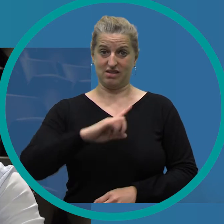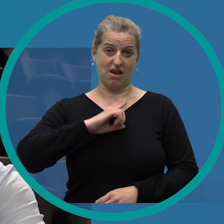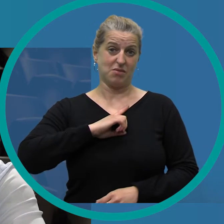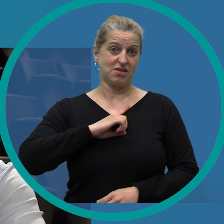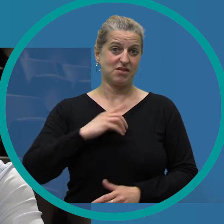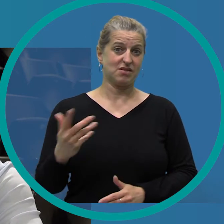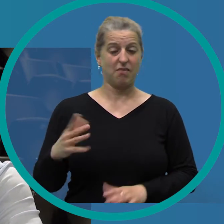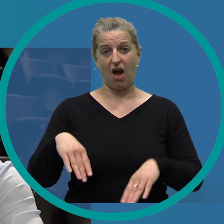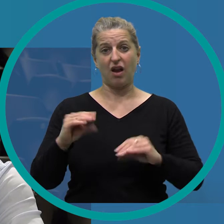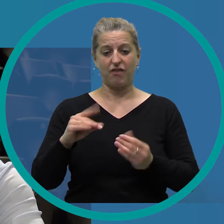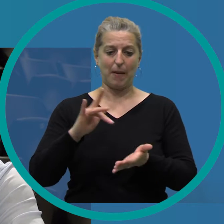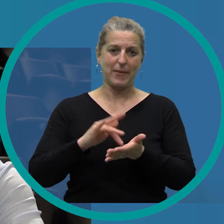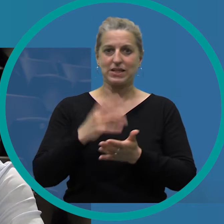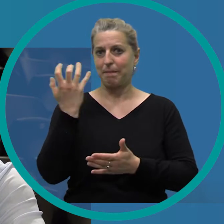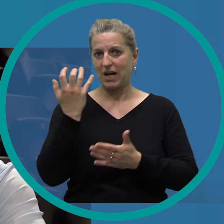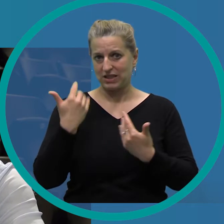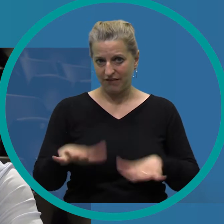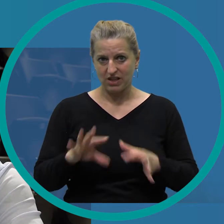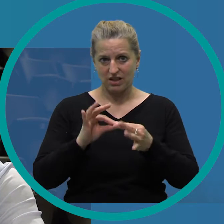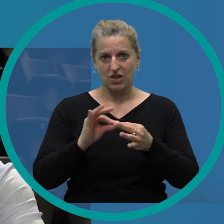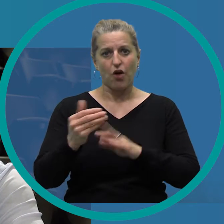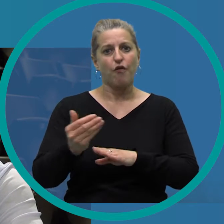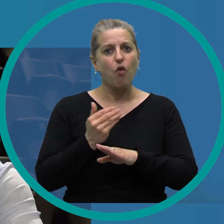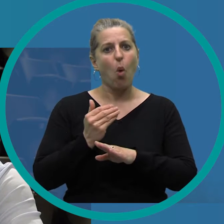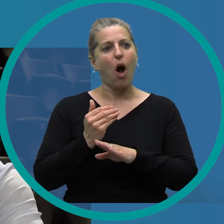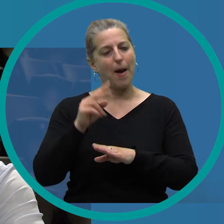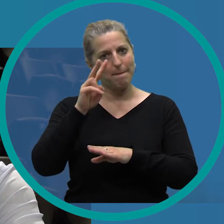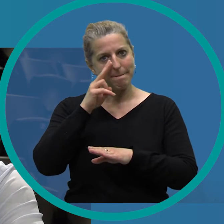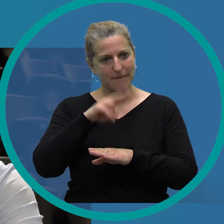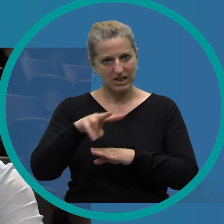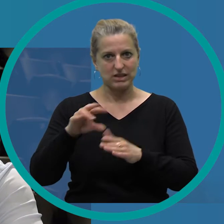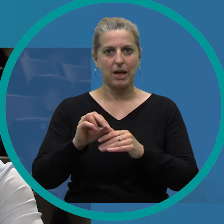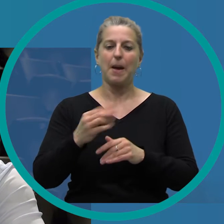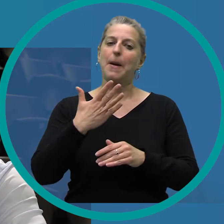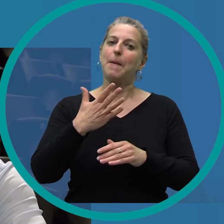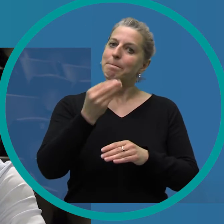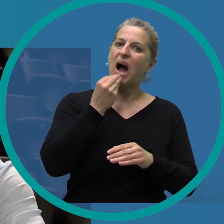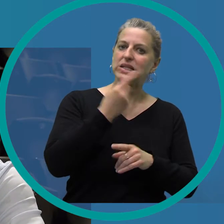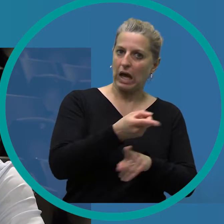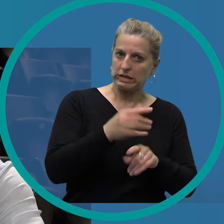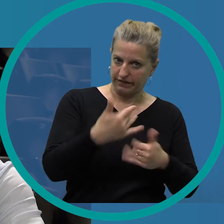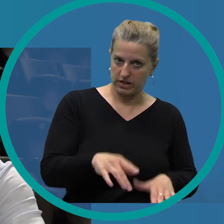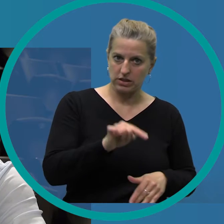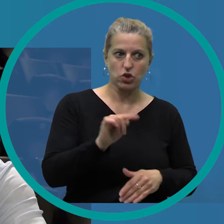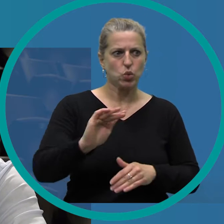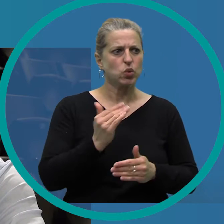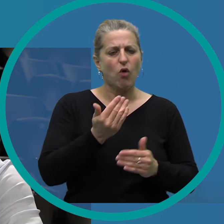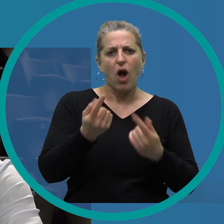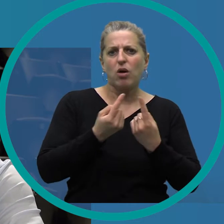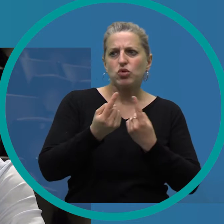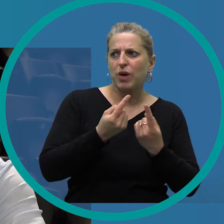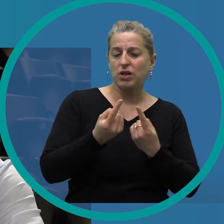wirklich Anfang, Mitte März war das kurz vor unserer Messe Multit auf der Pressekonferenz noch drüber unterhalten.